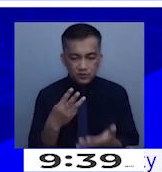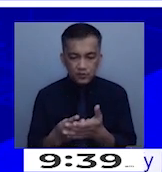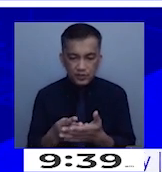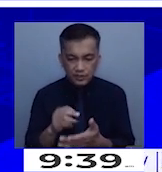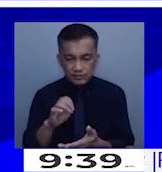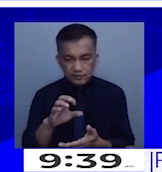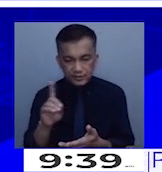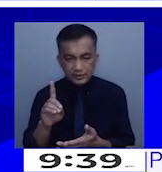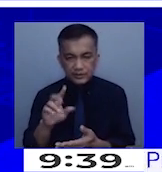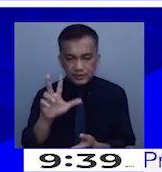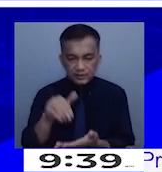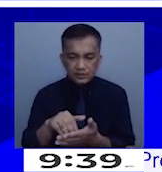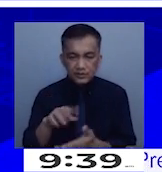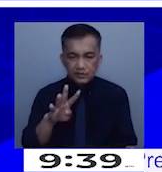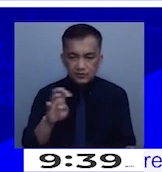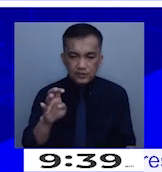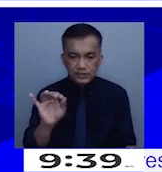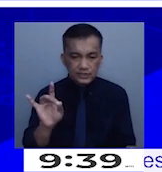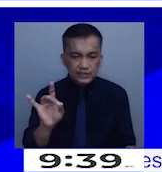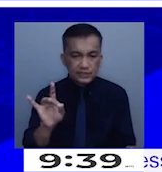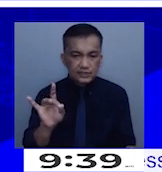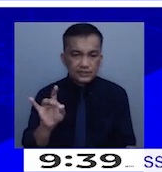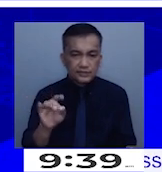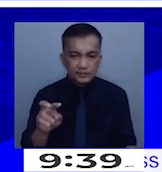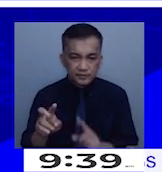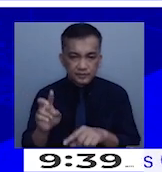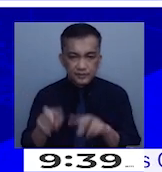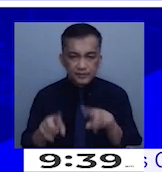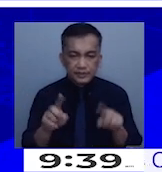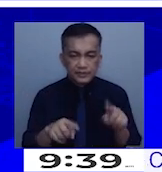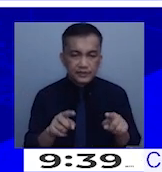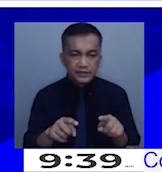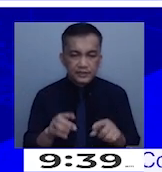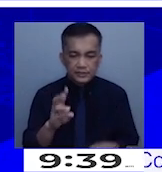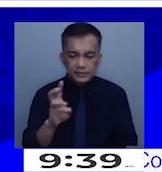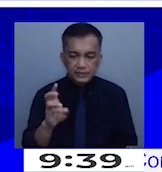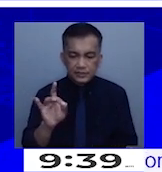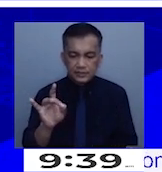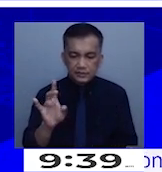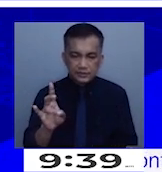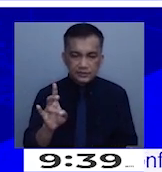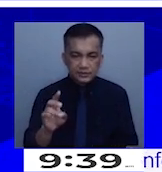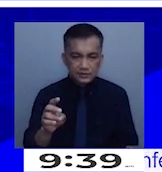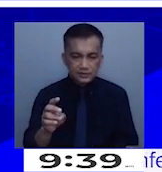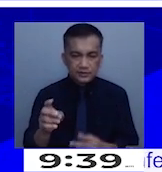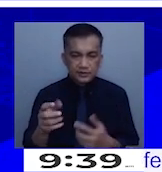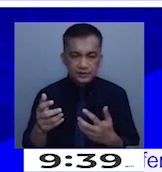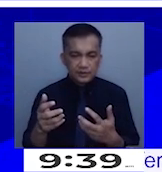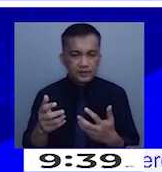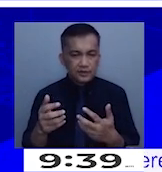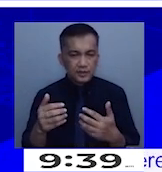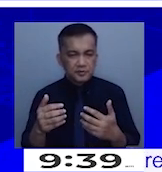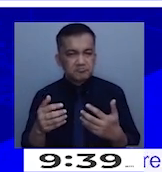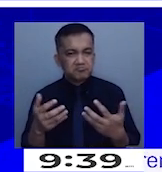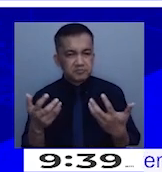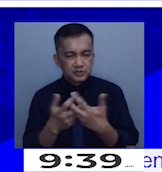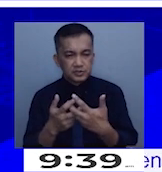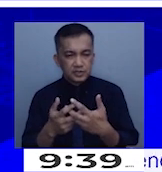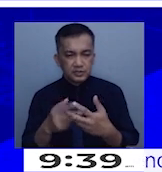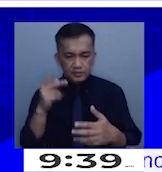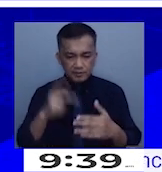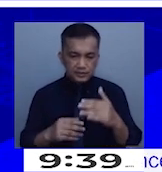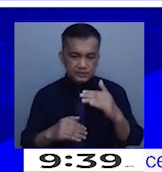,498 varieties, 687 yung within the price cap. Ang iba, mas mataas.